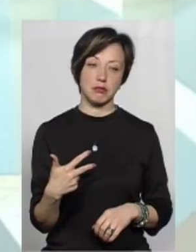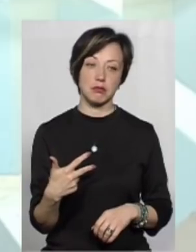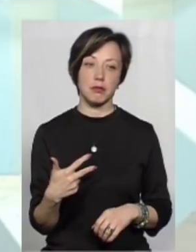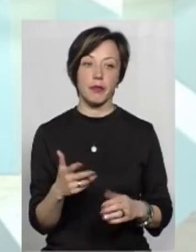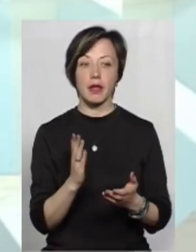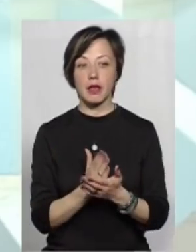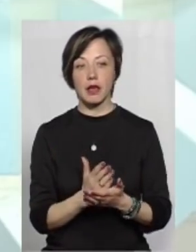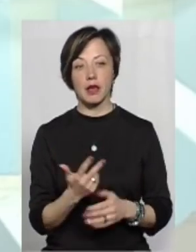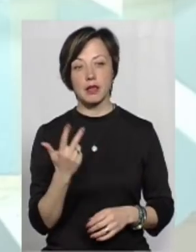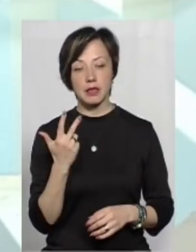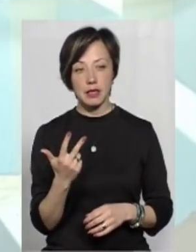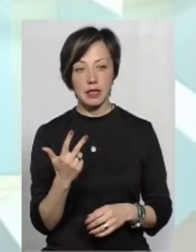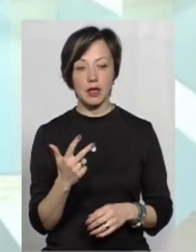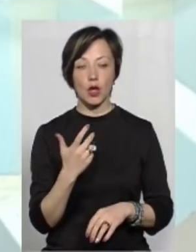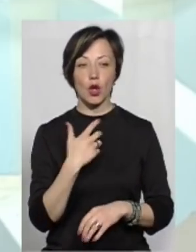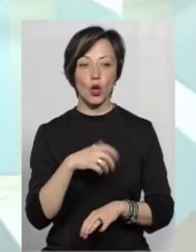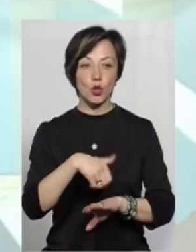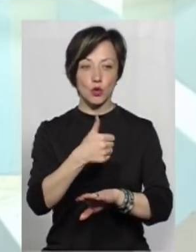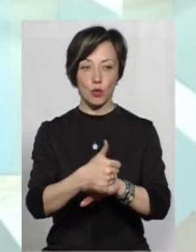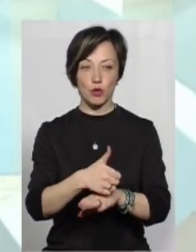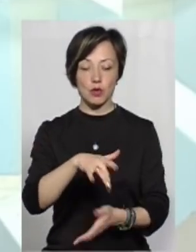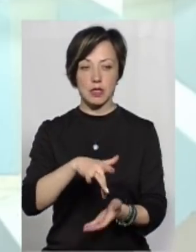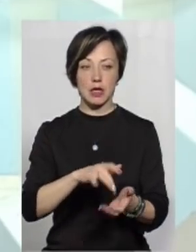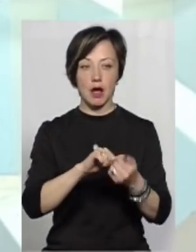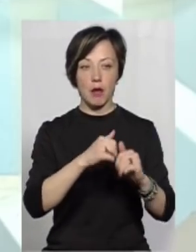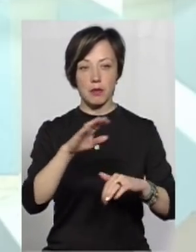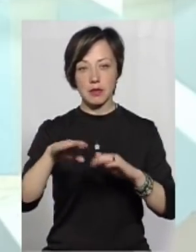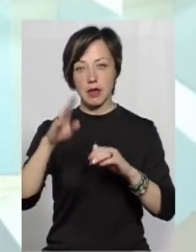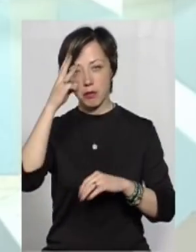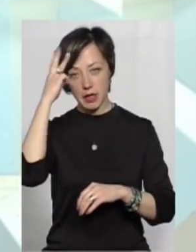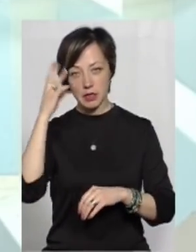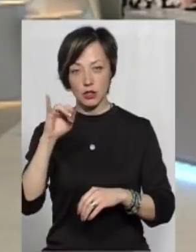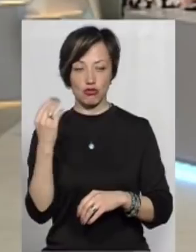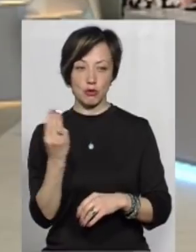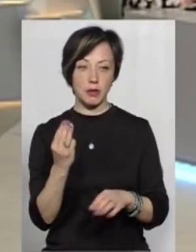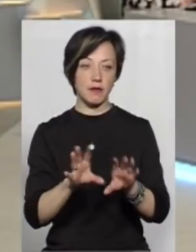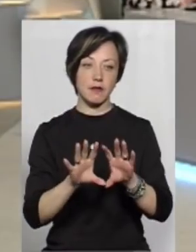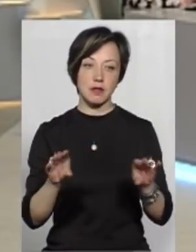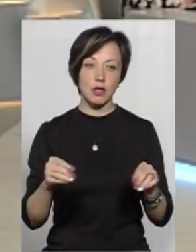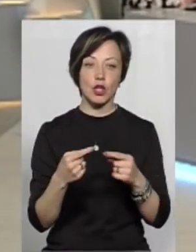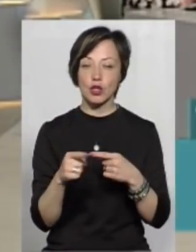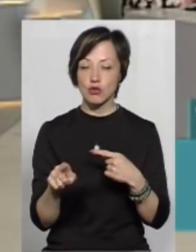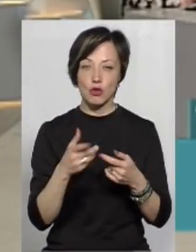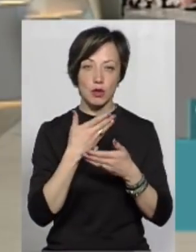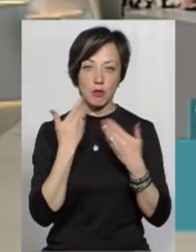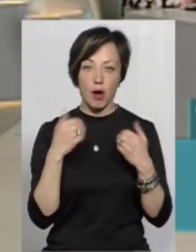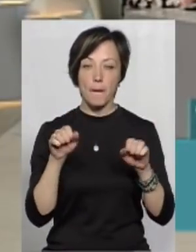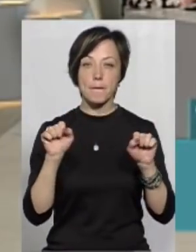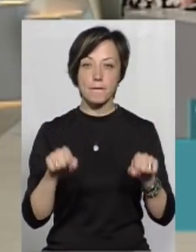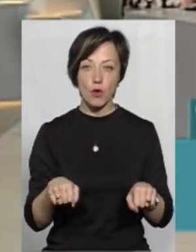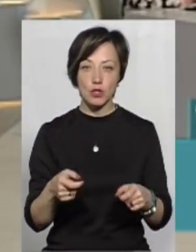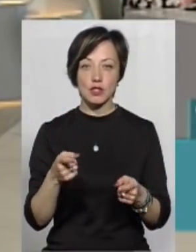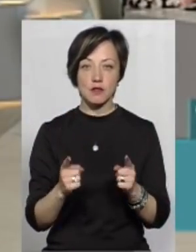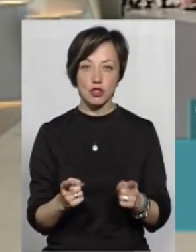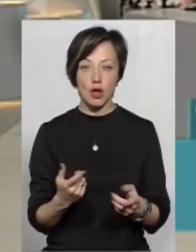Тому що тут є три домінуючих центри – Кам'янець, Хмельницька і Шепетівка. Все. Іншого нема. Можна,